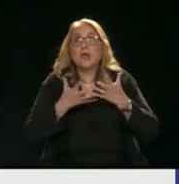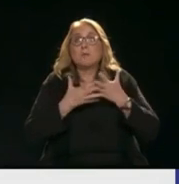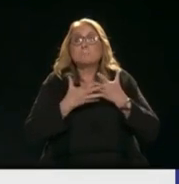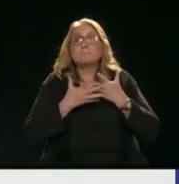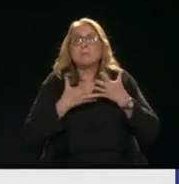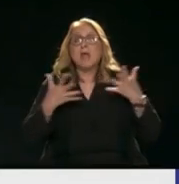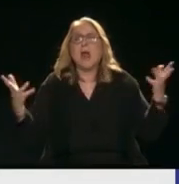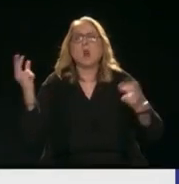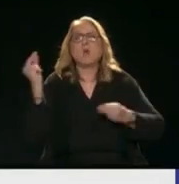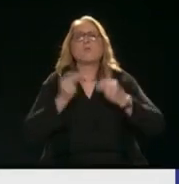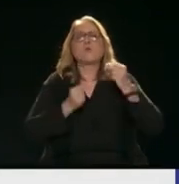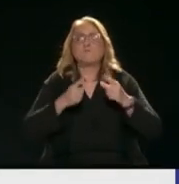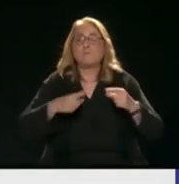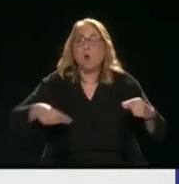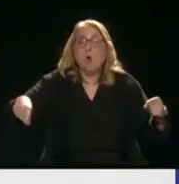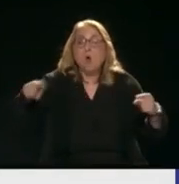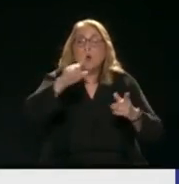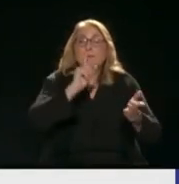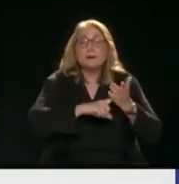Τουρκία